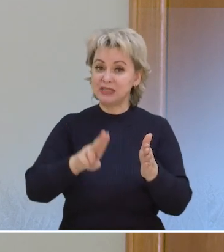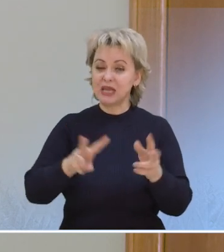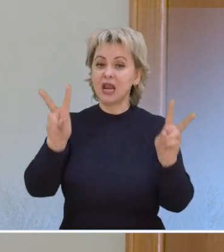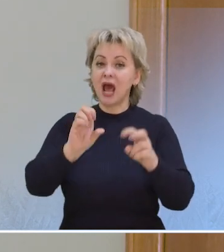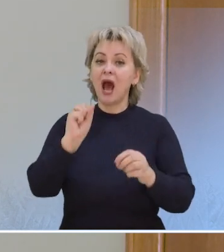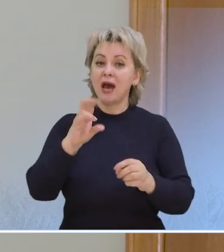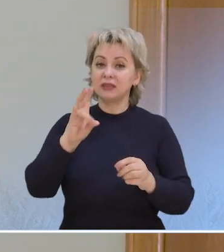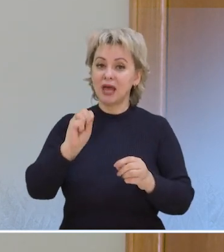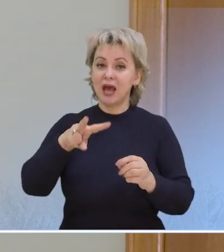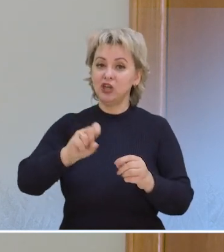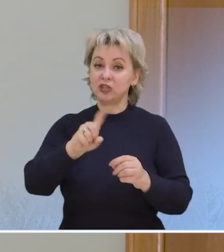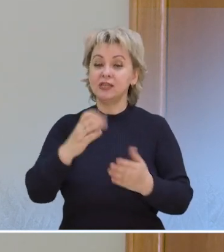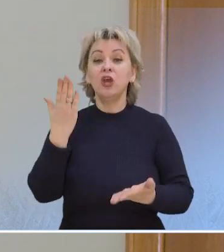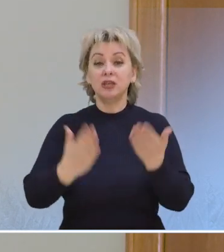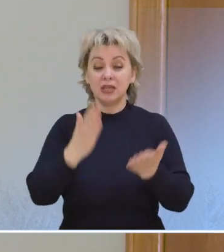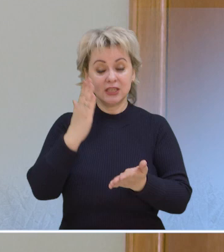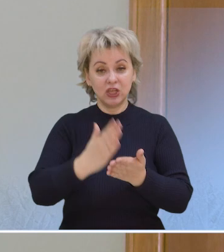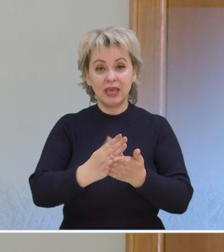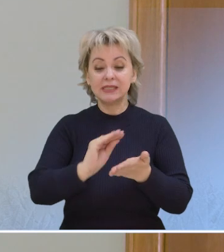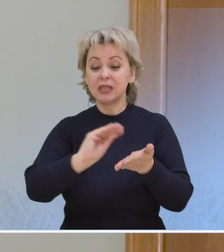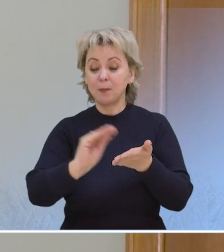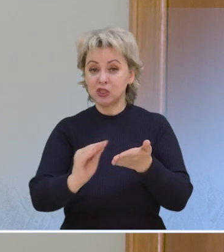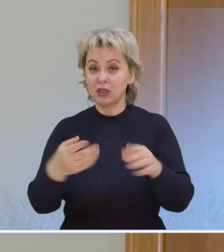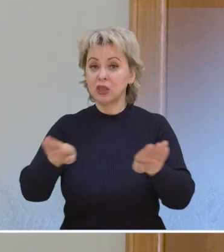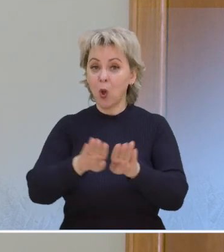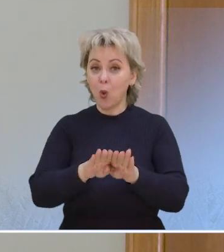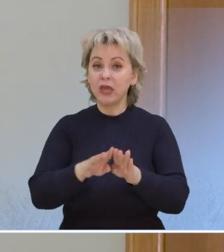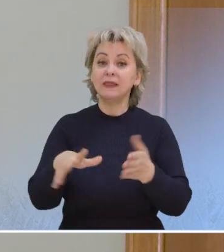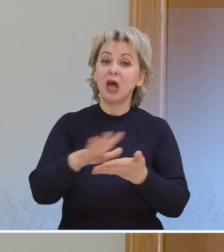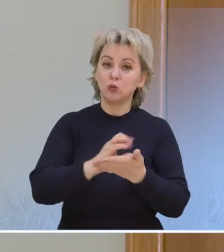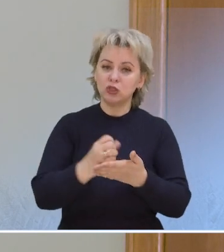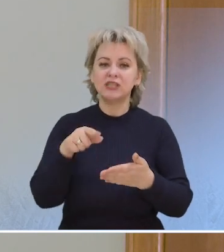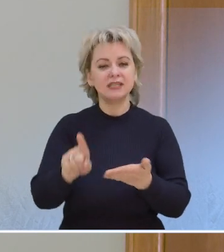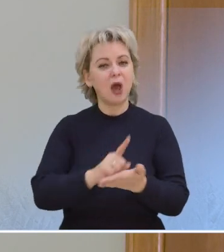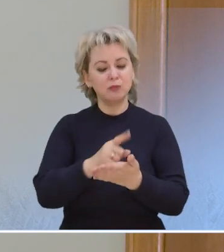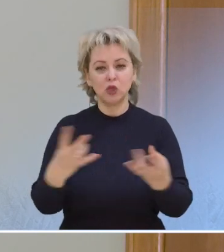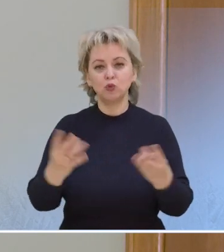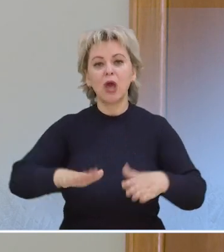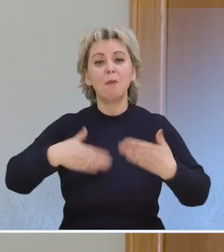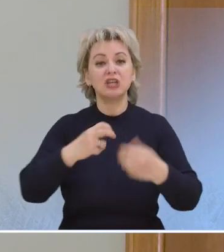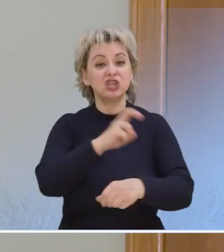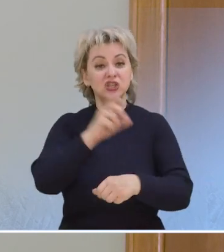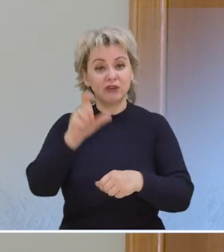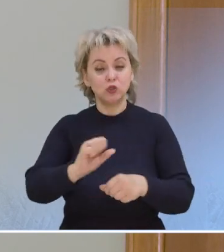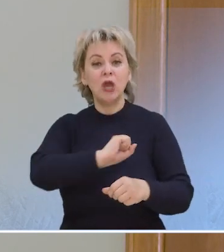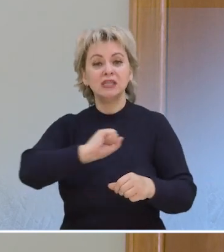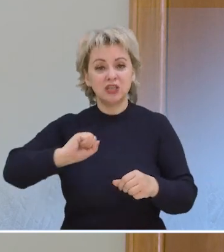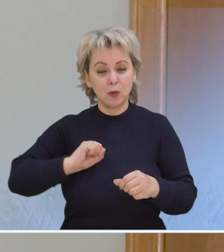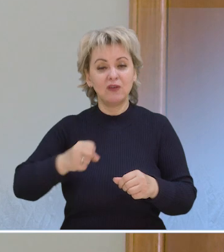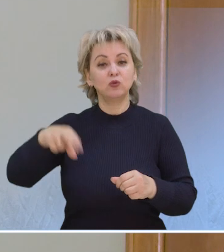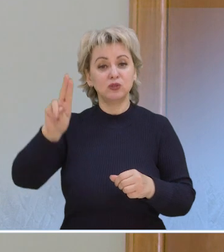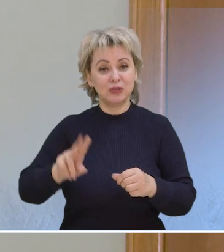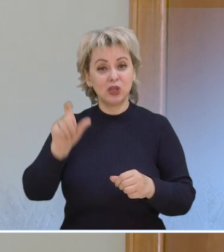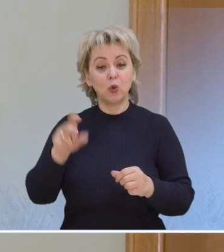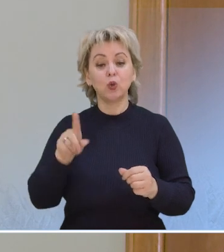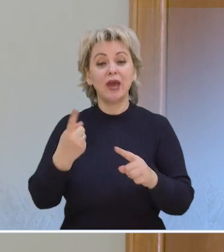называемая, есть анализ. И если есть в расшифровке этой протеинограммы какие-то нарушения, здесь нужно обязательно обратиться к врачу, терапевту,